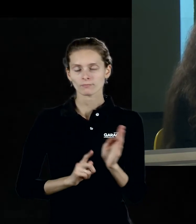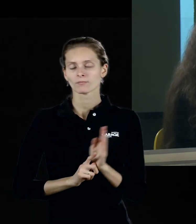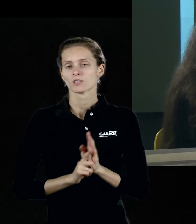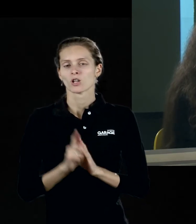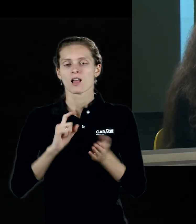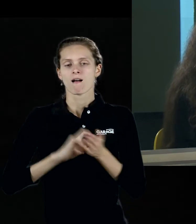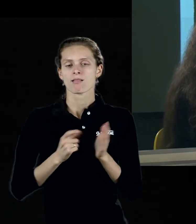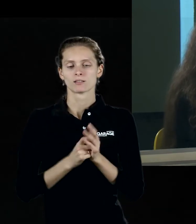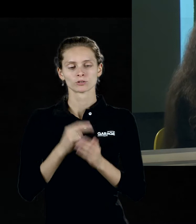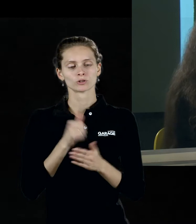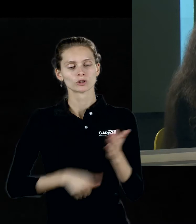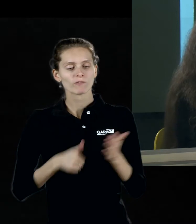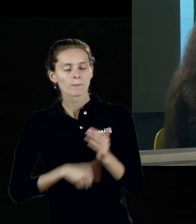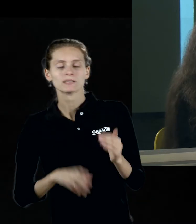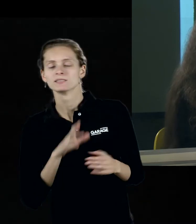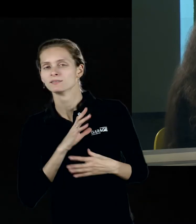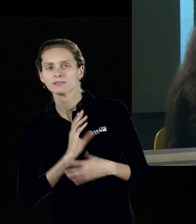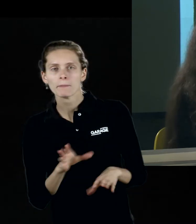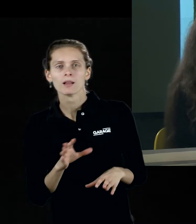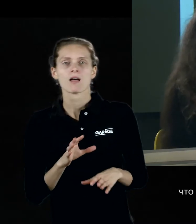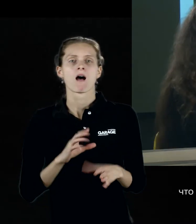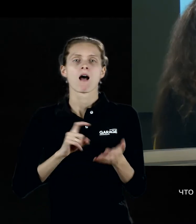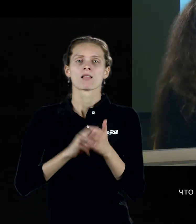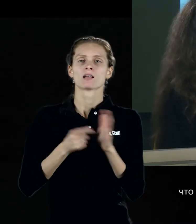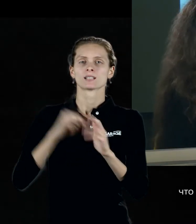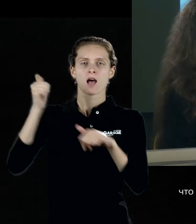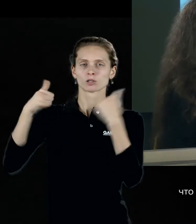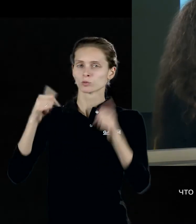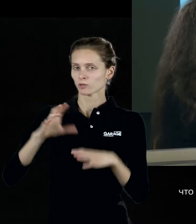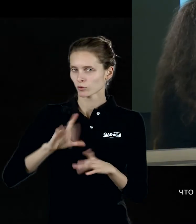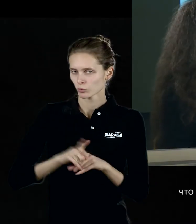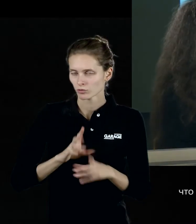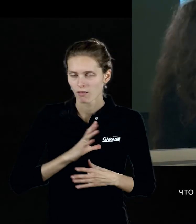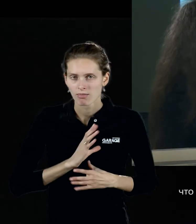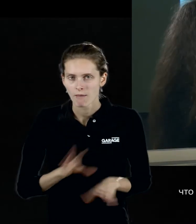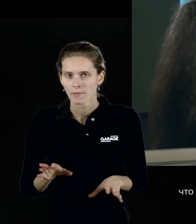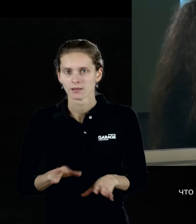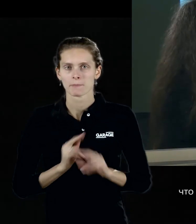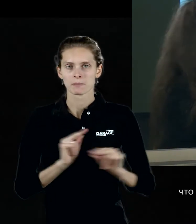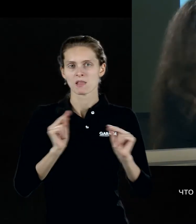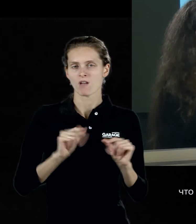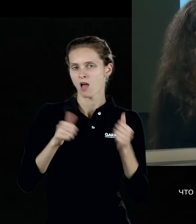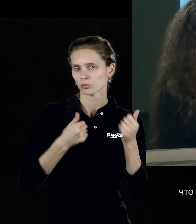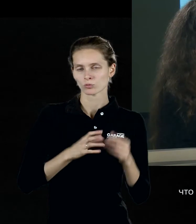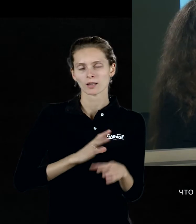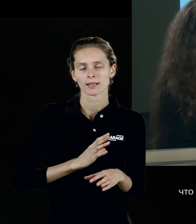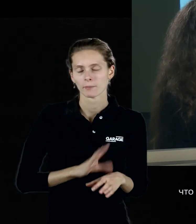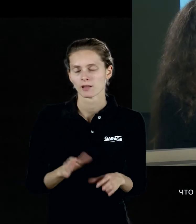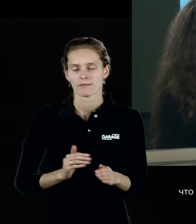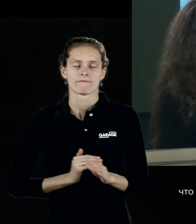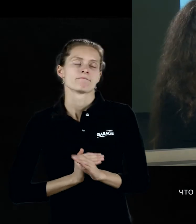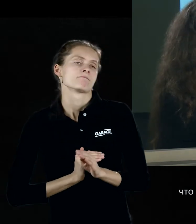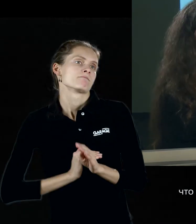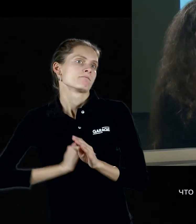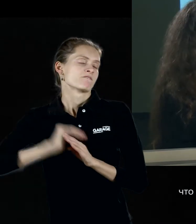зато были различные... И не было классов архитектуры, несмотря на то, что основал ее архитектор, и высшим назначением